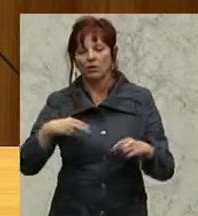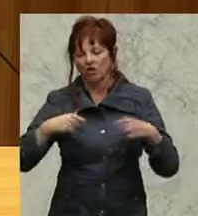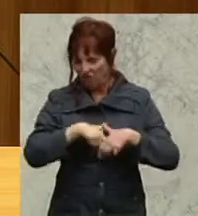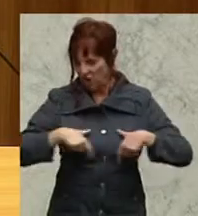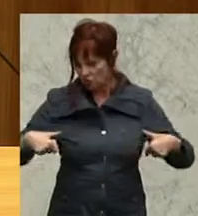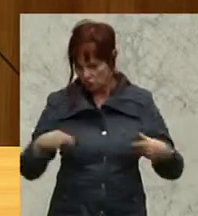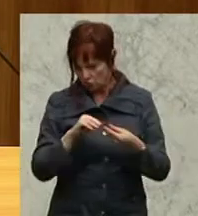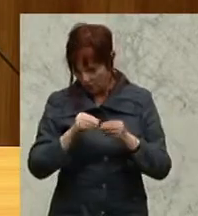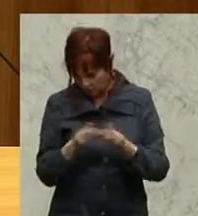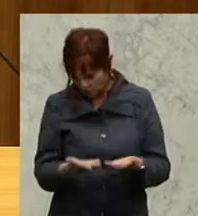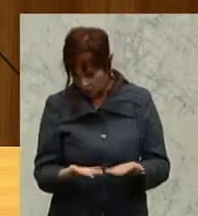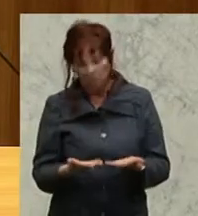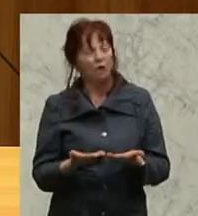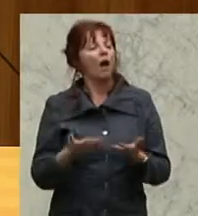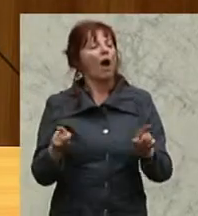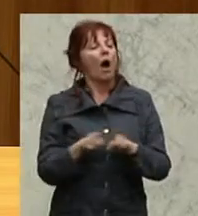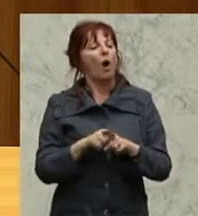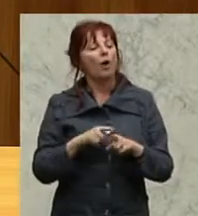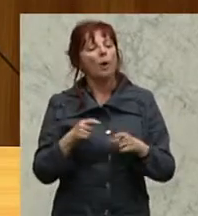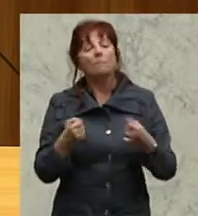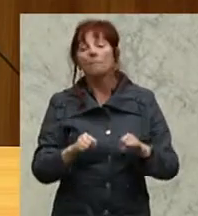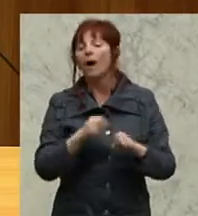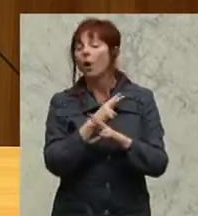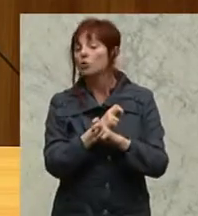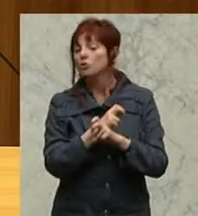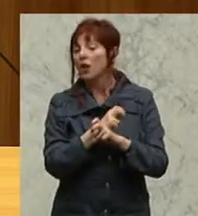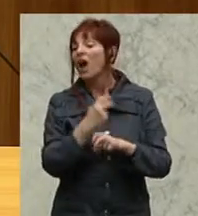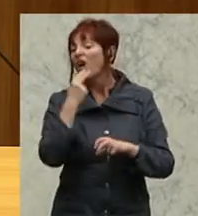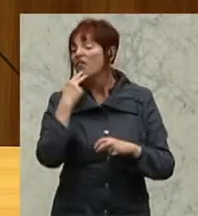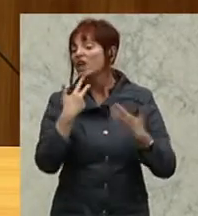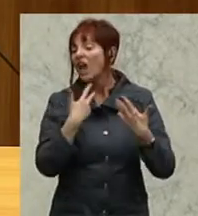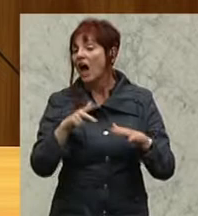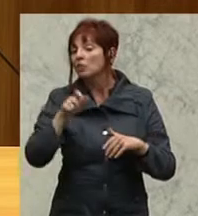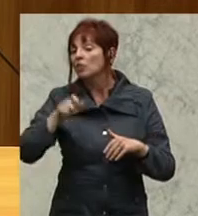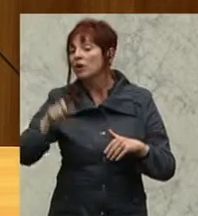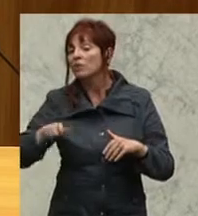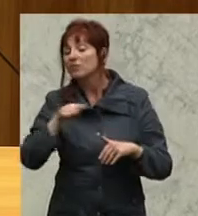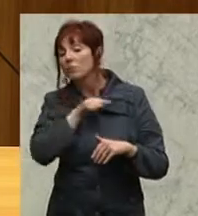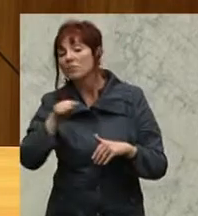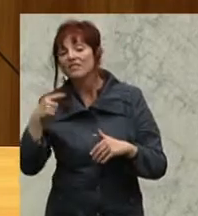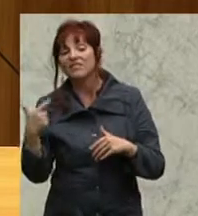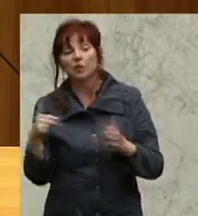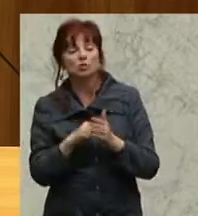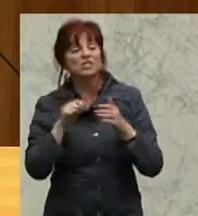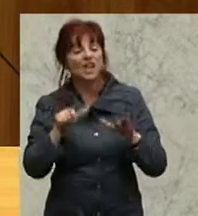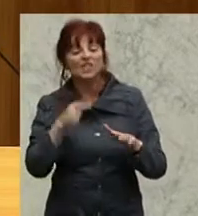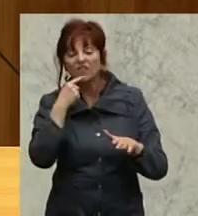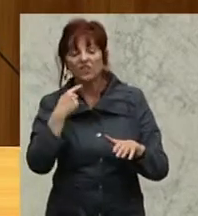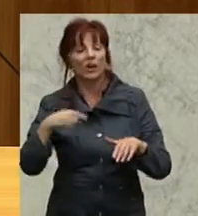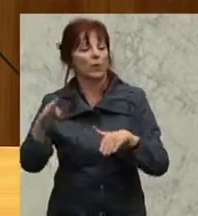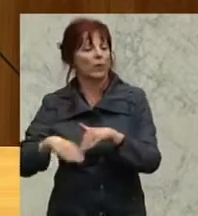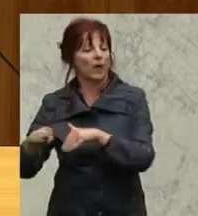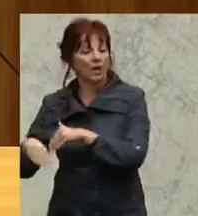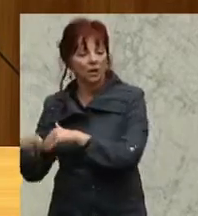Bank Austria will 800 Leute bis 2016 loswerden. Die Babak-BSK